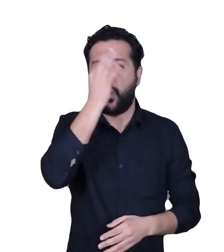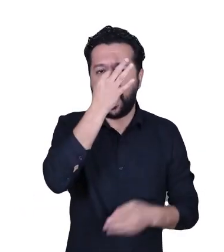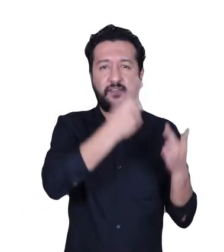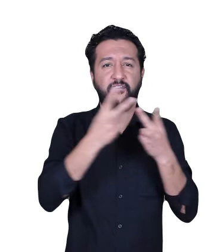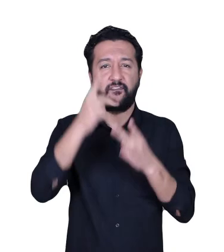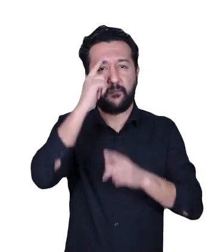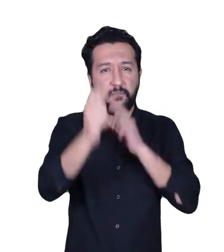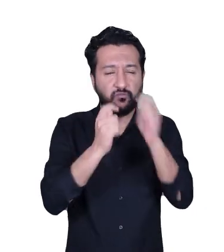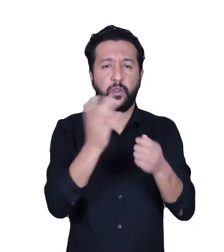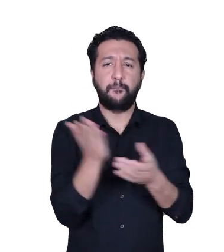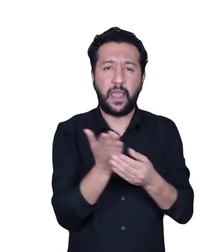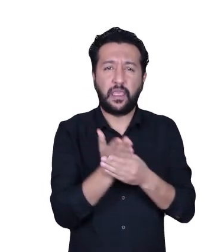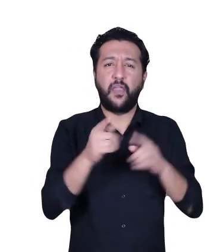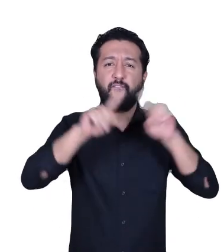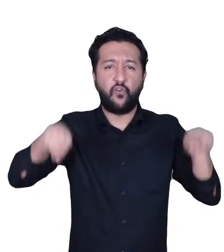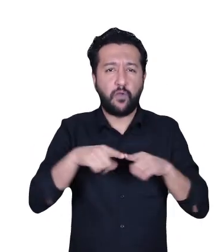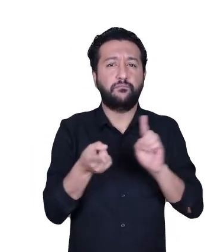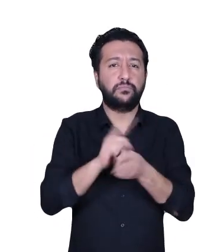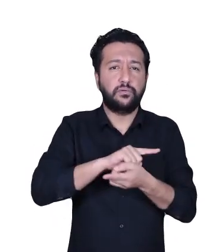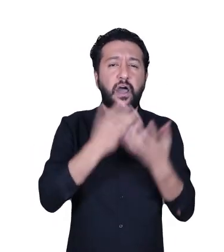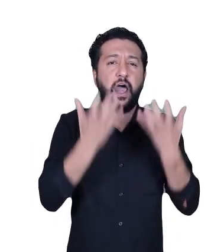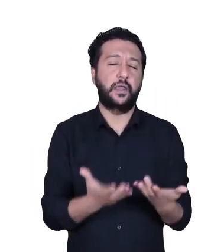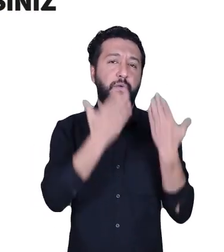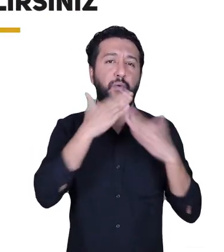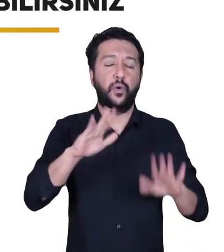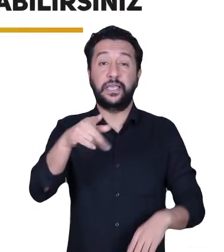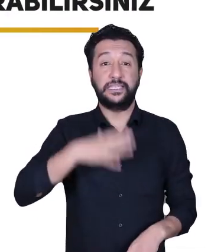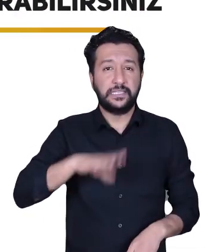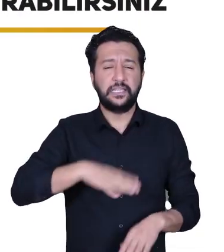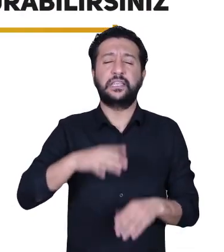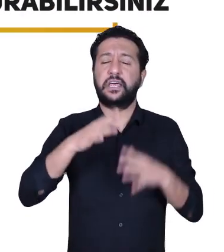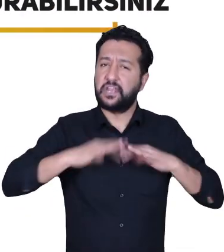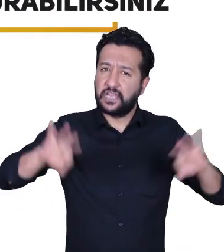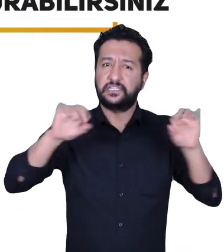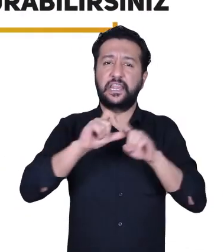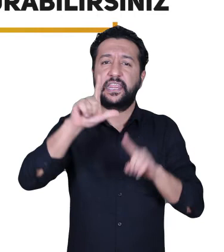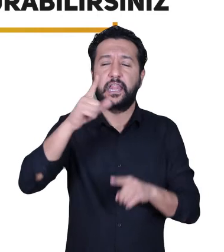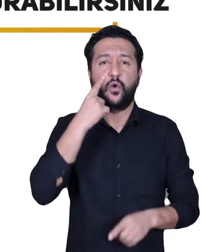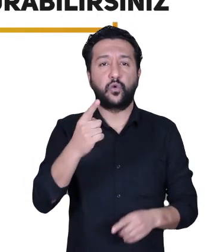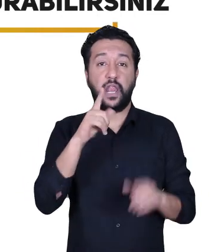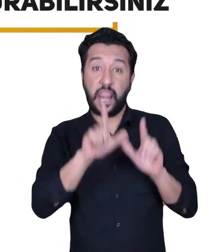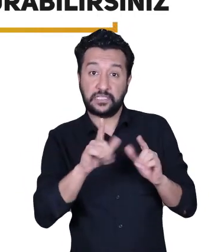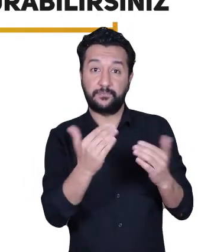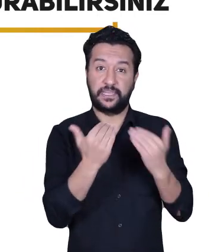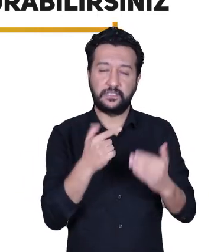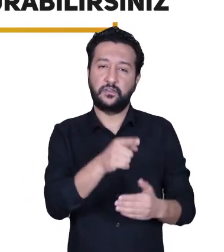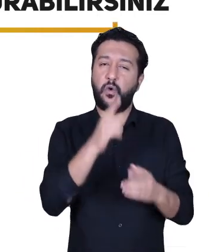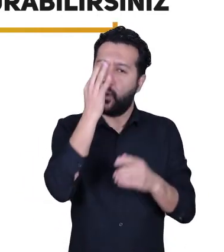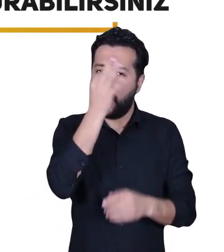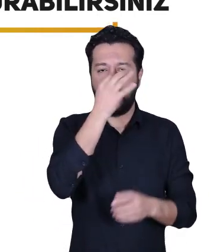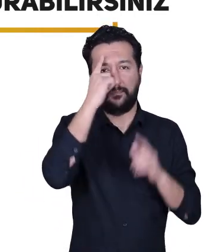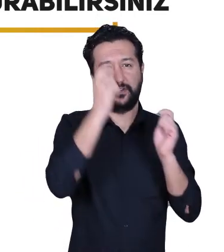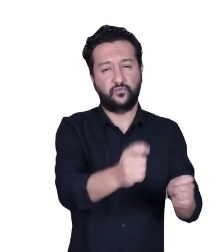online başvuru sistemiyle belgeler ve formlar arasında kaybolmadan, istediğiniz dilde ihtiyacınız olan desteğe